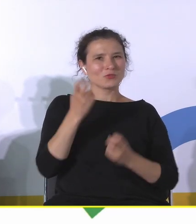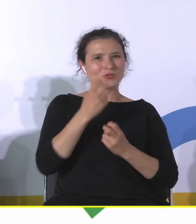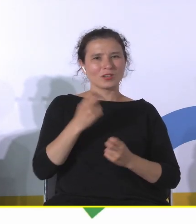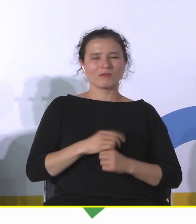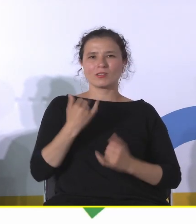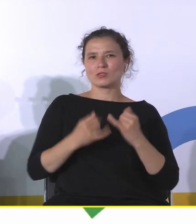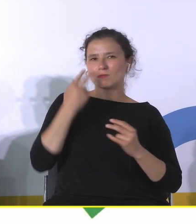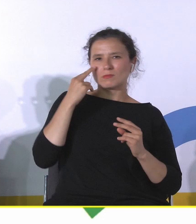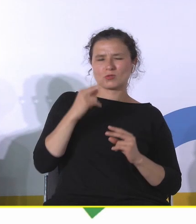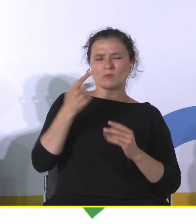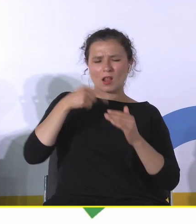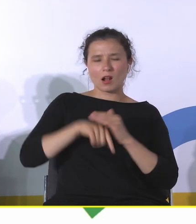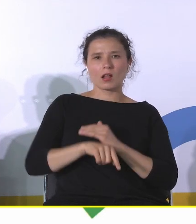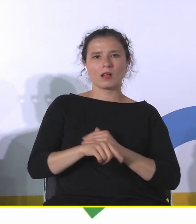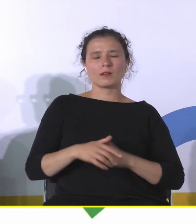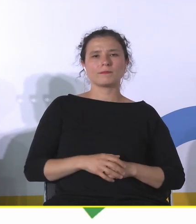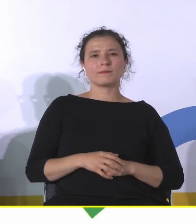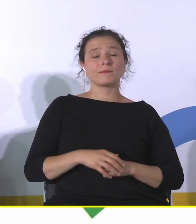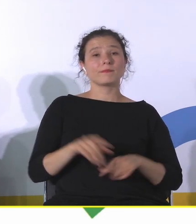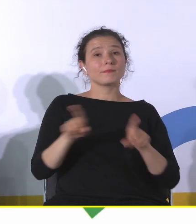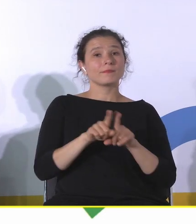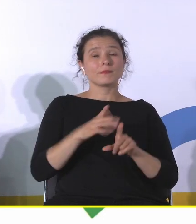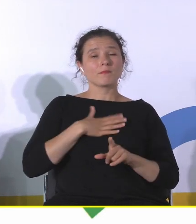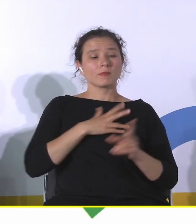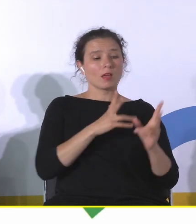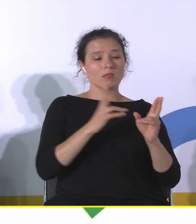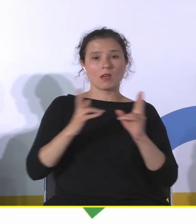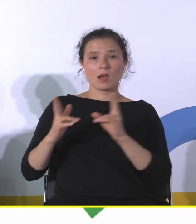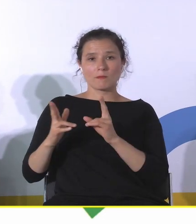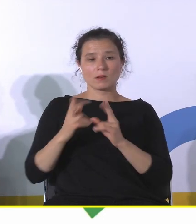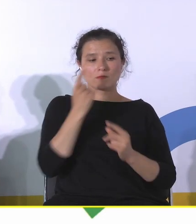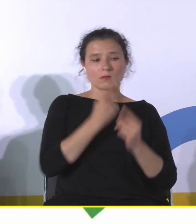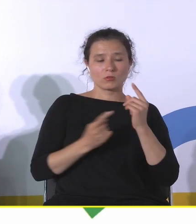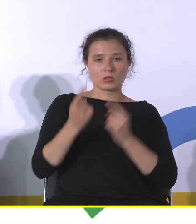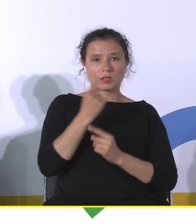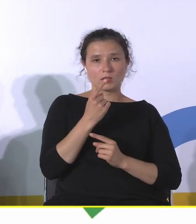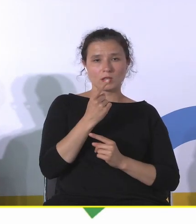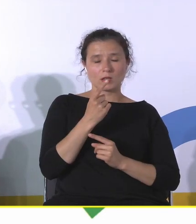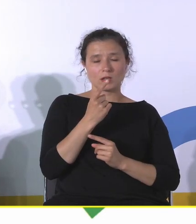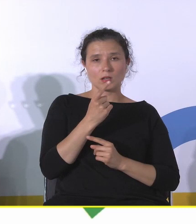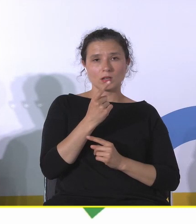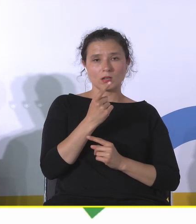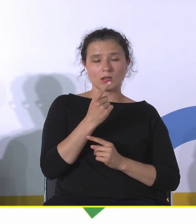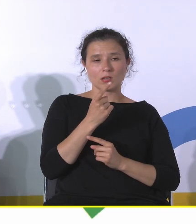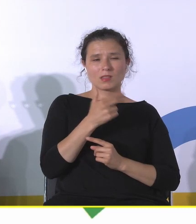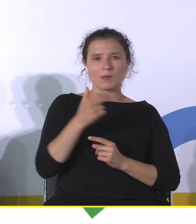głębiej, a jednocześnie właśnie mamy pewne etapy myślenia, myślenia o dziedzictwie.